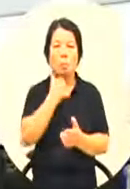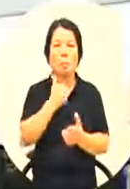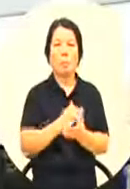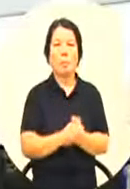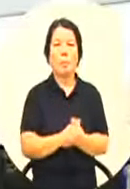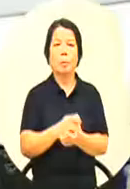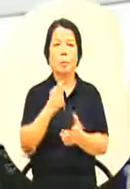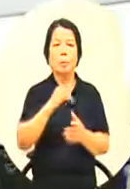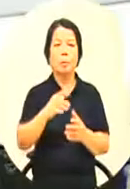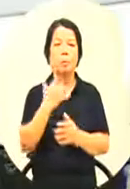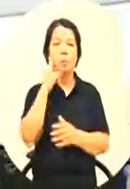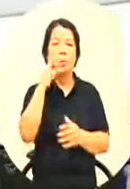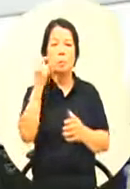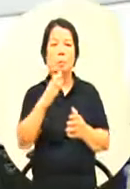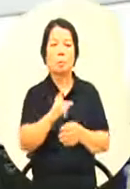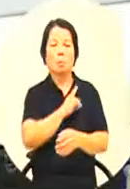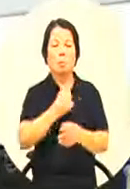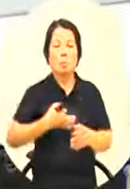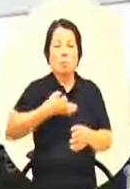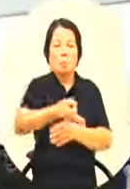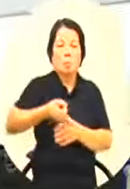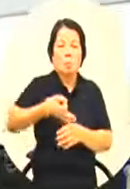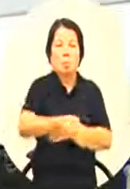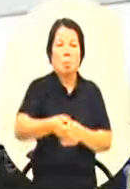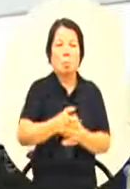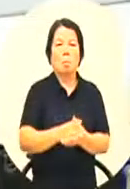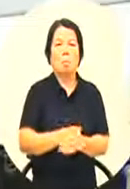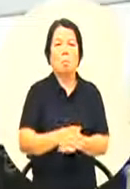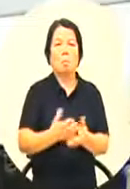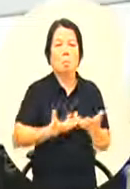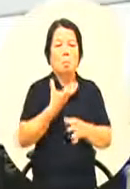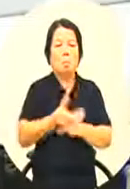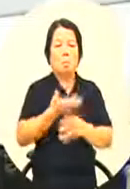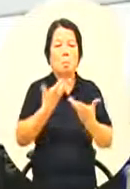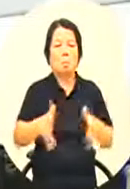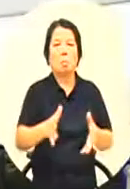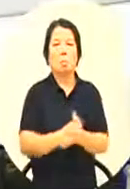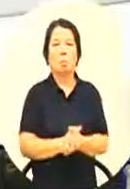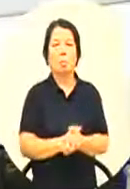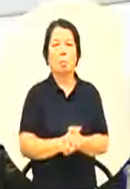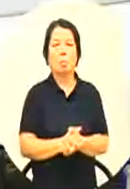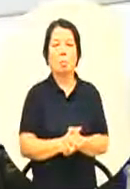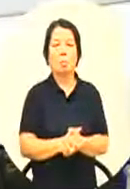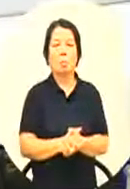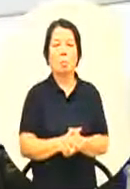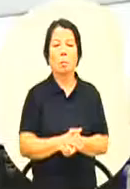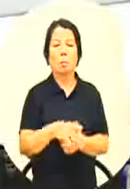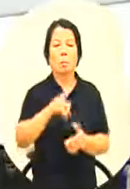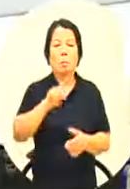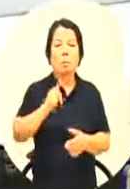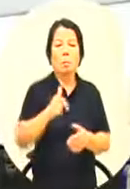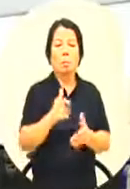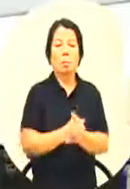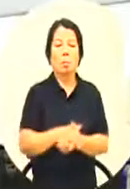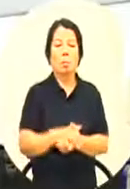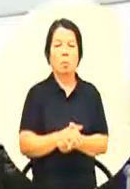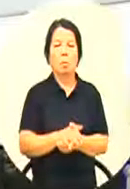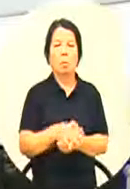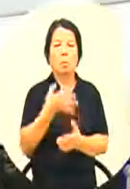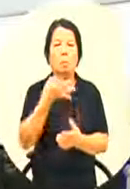都是家长在付出比较多家长在付出教练的学费